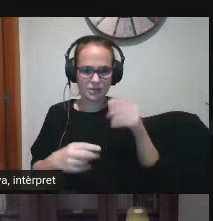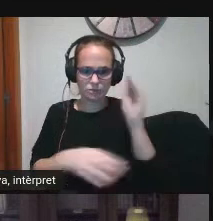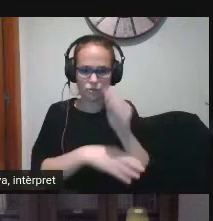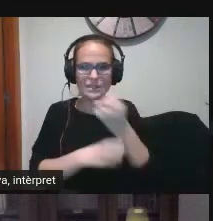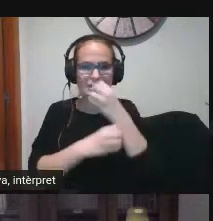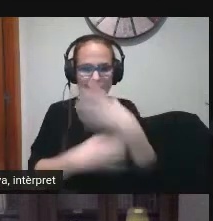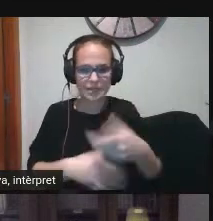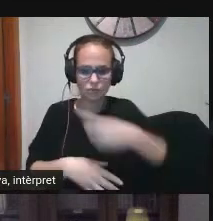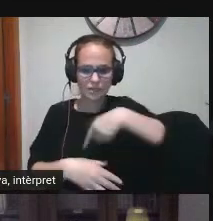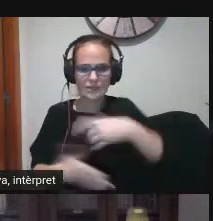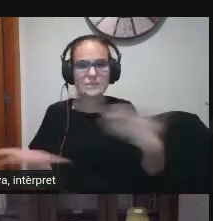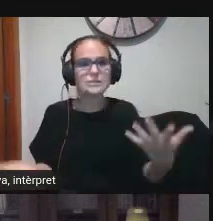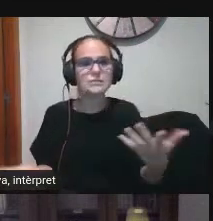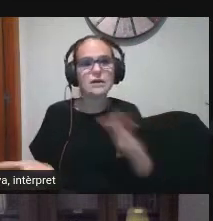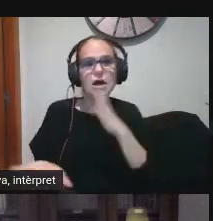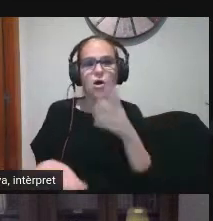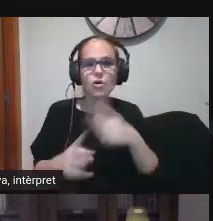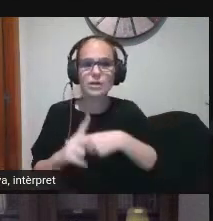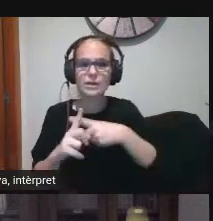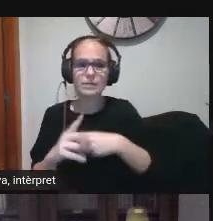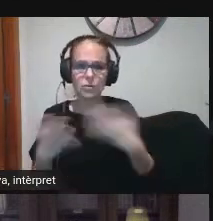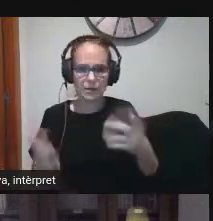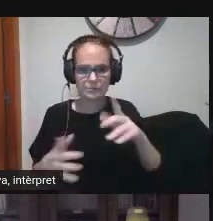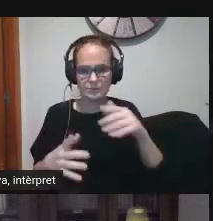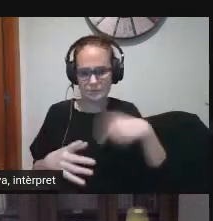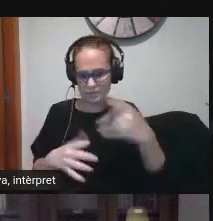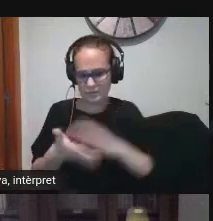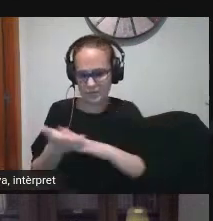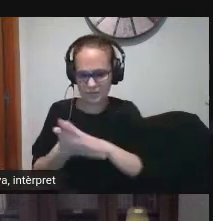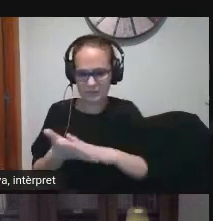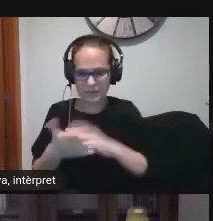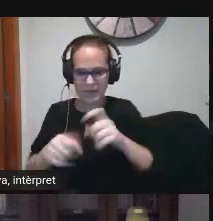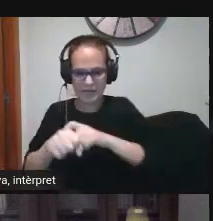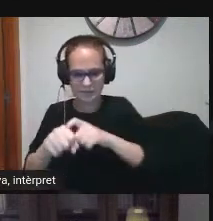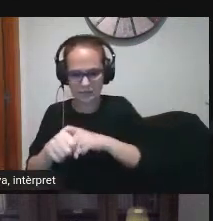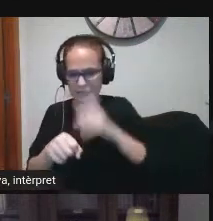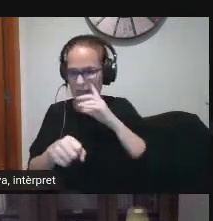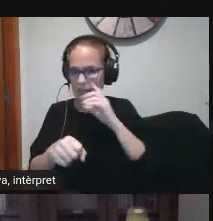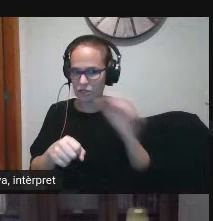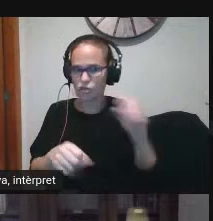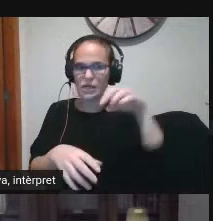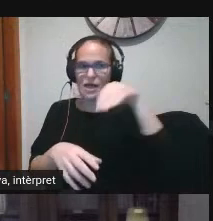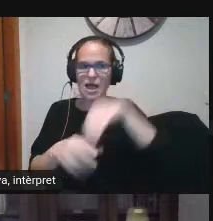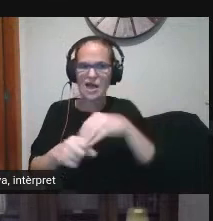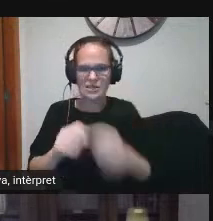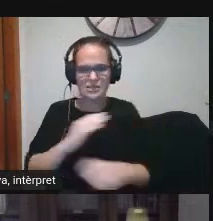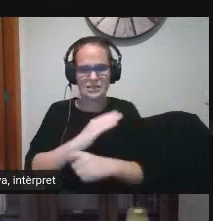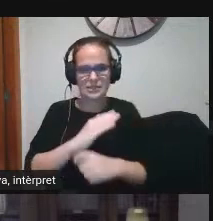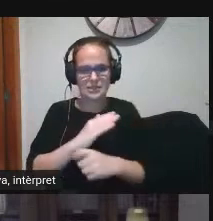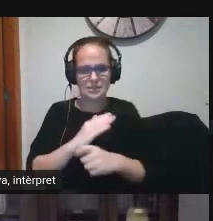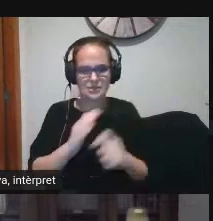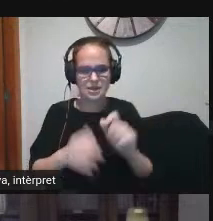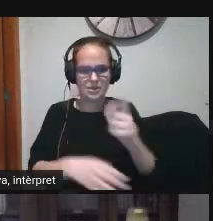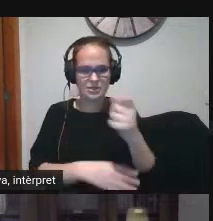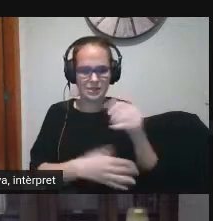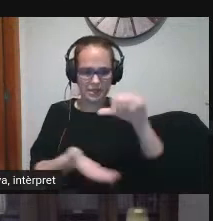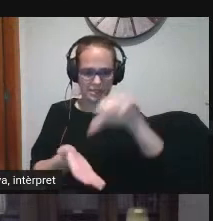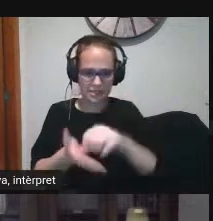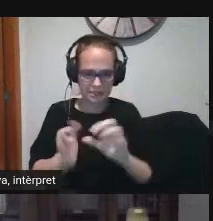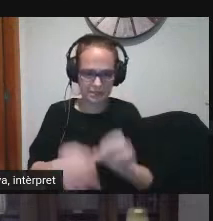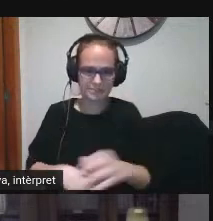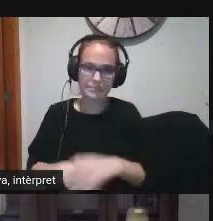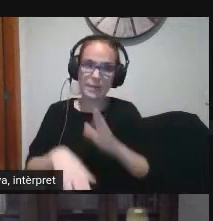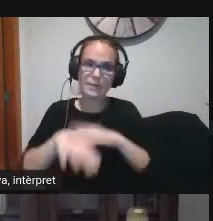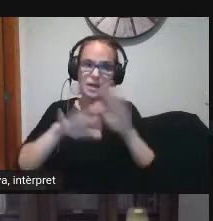som també parlarem de l'aspecte de la diagnosi dintre de l'estratègia digital de centre i en darrer